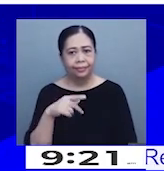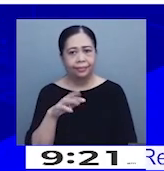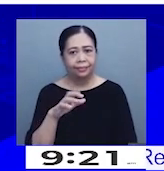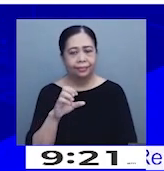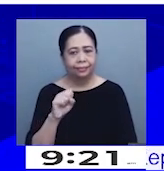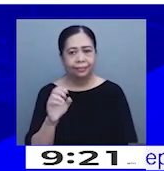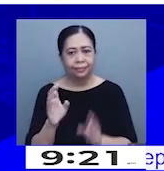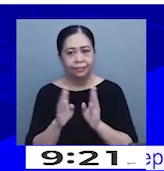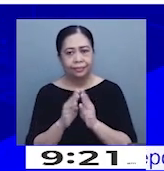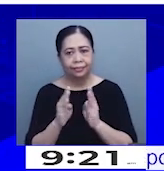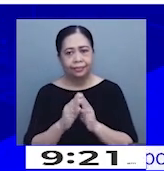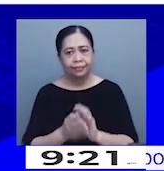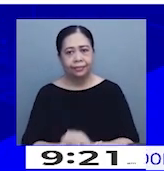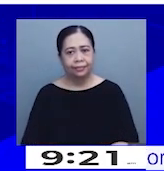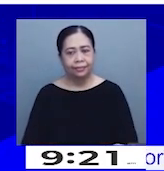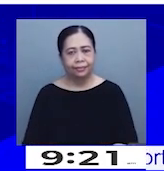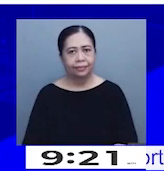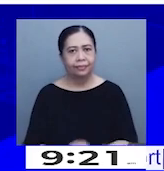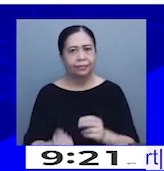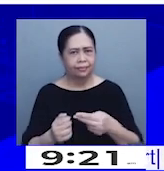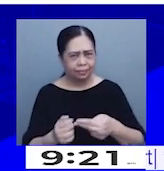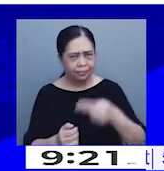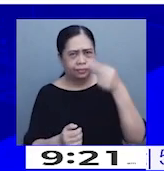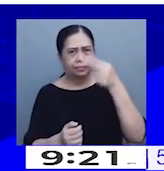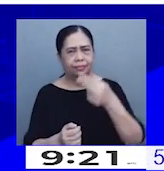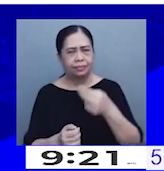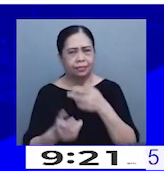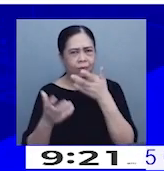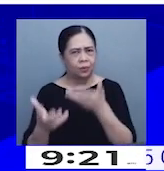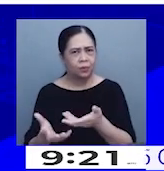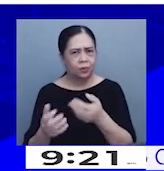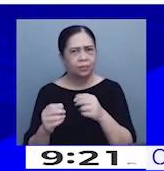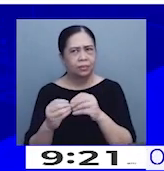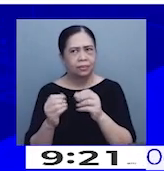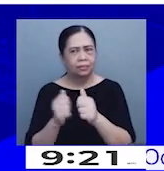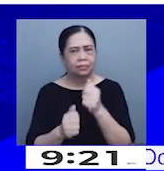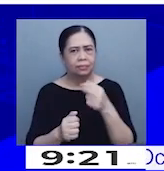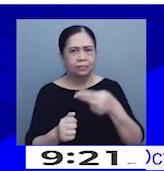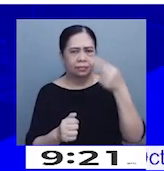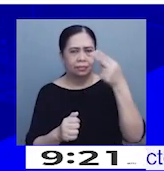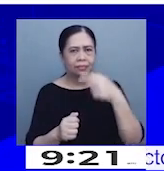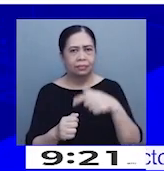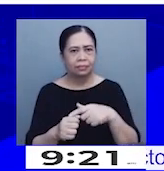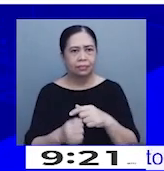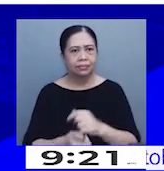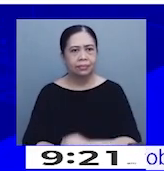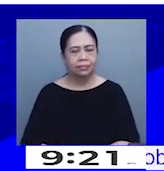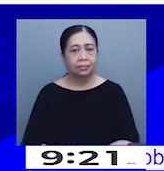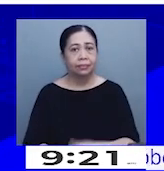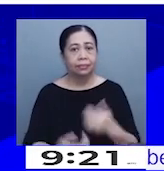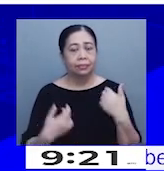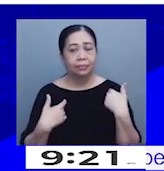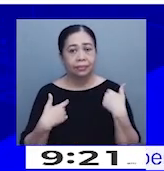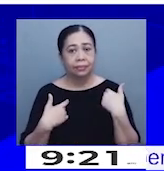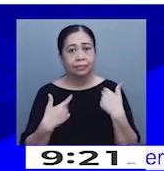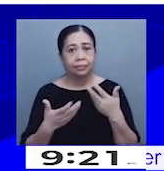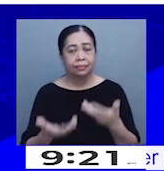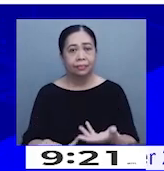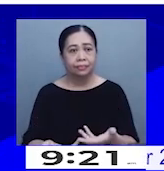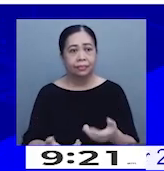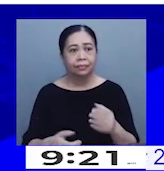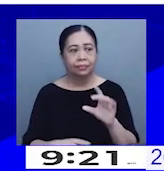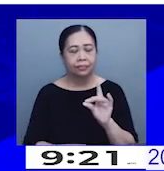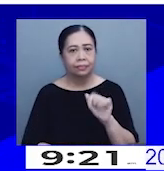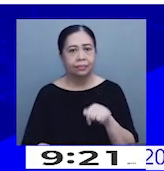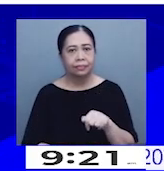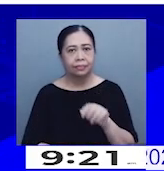ay binakamataas na weight sa mga commodity items. Ito ay may weight na 8